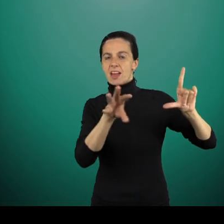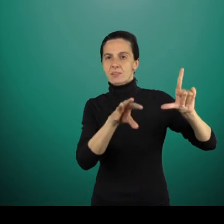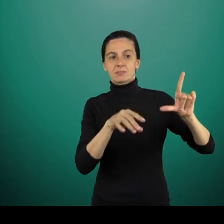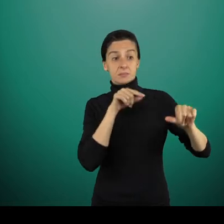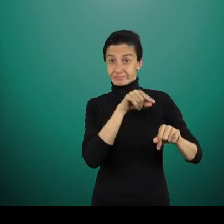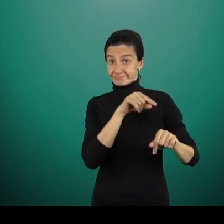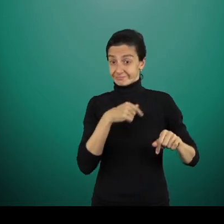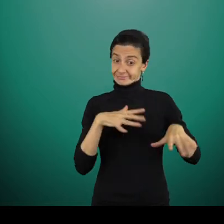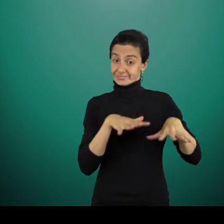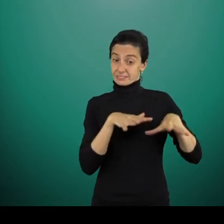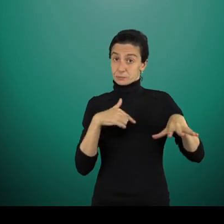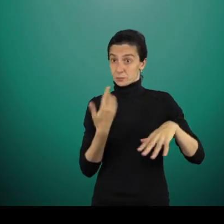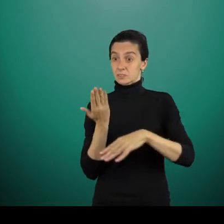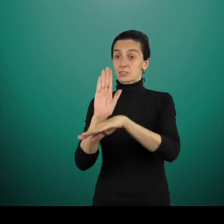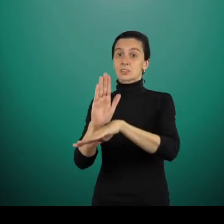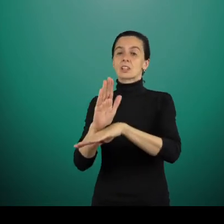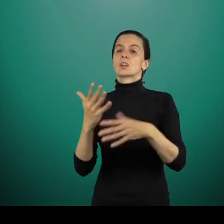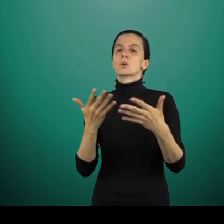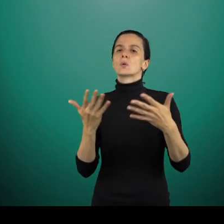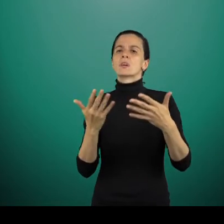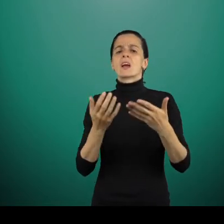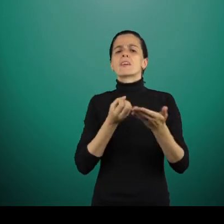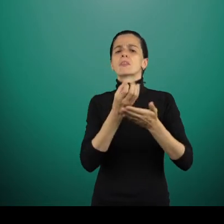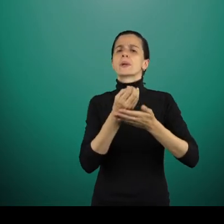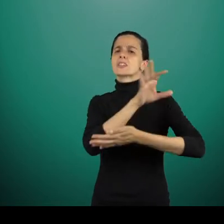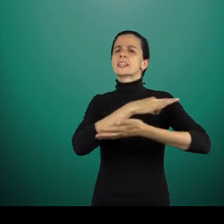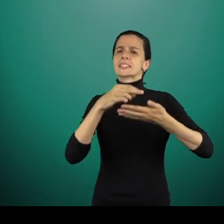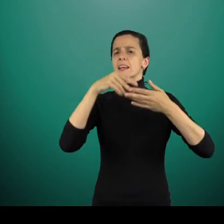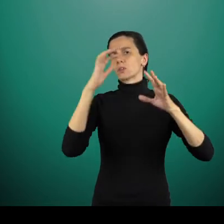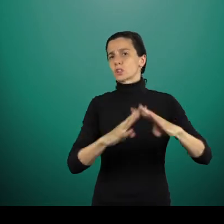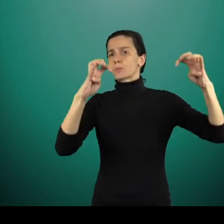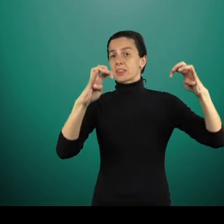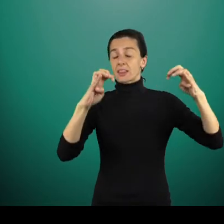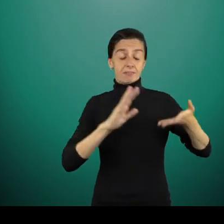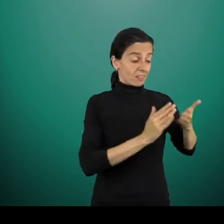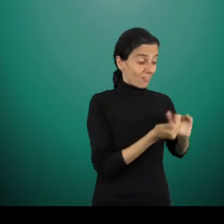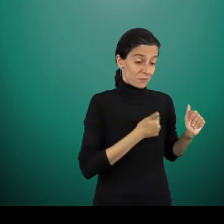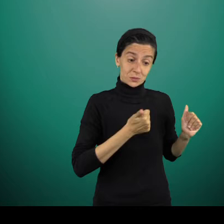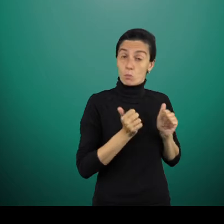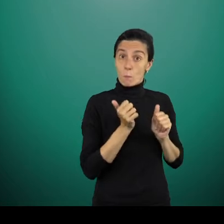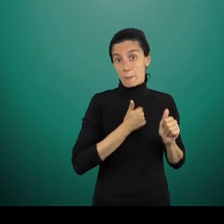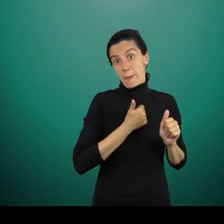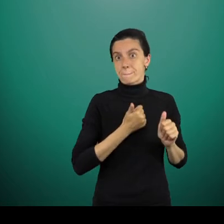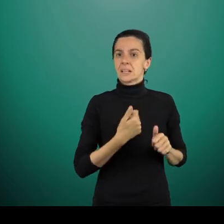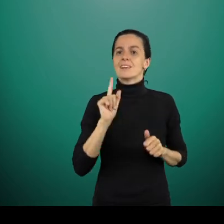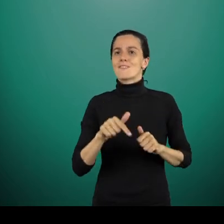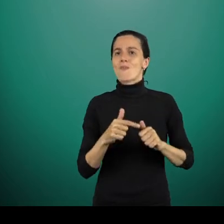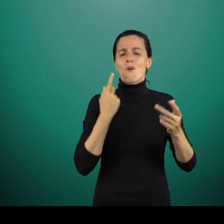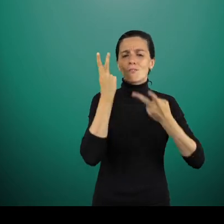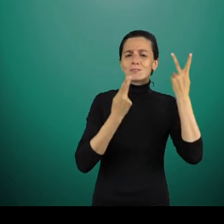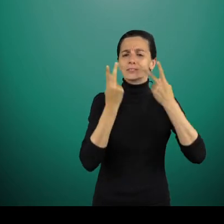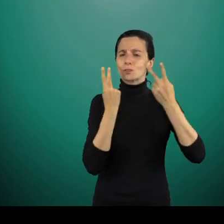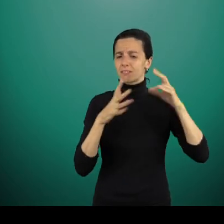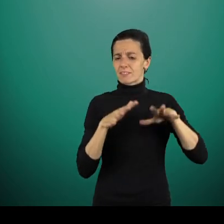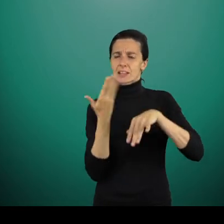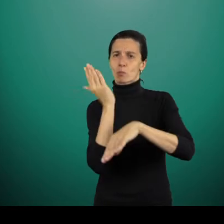un système hypermedia et j eu eu l'occasion de présenter à l'Architecte de l'Université d'Architecte, mais moi et